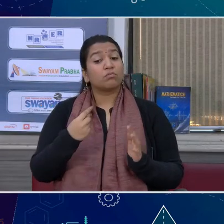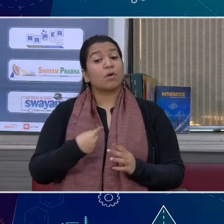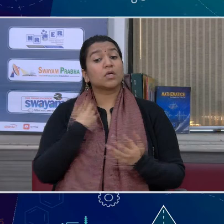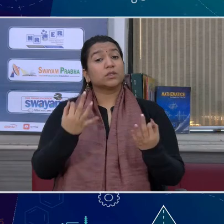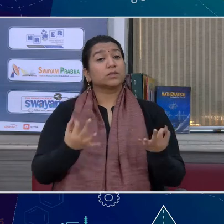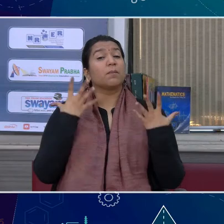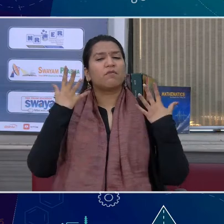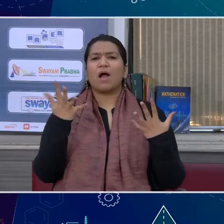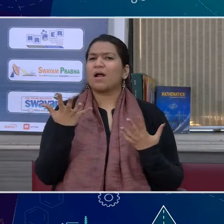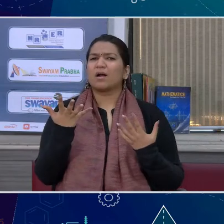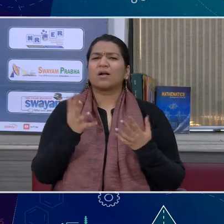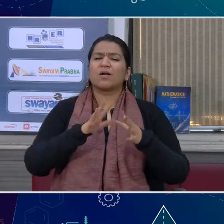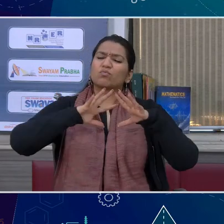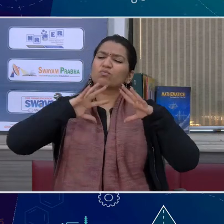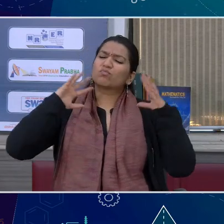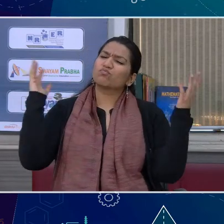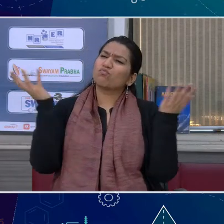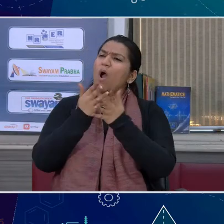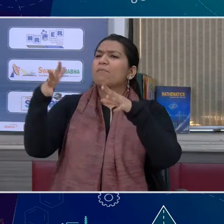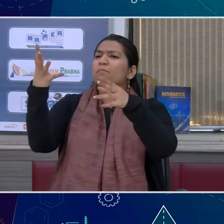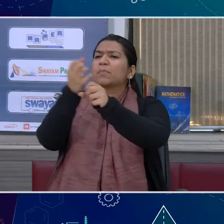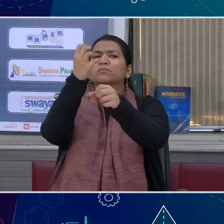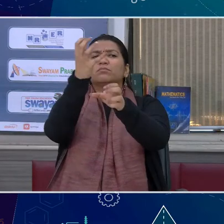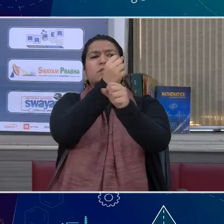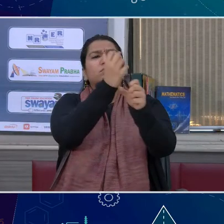अपून नहीं है यह पूरा संसार ही अपून है